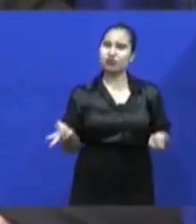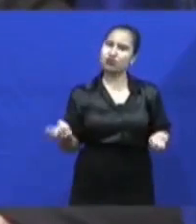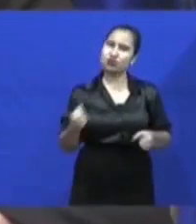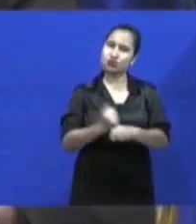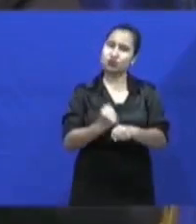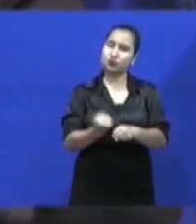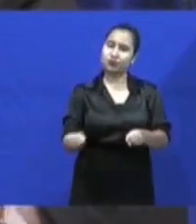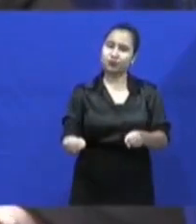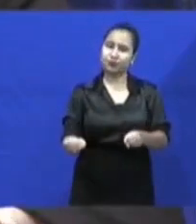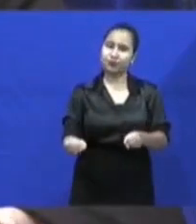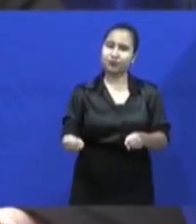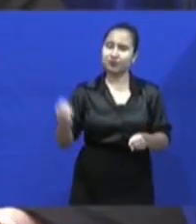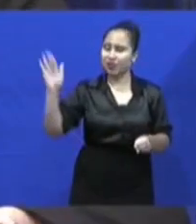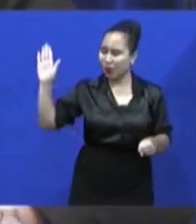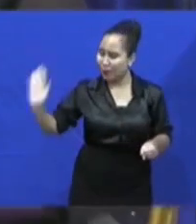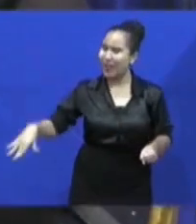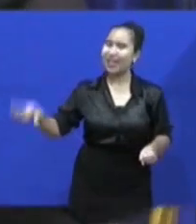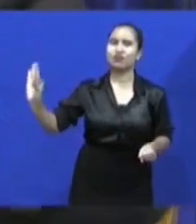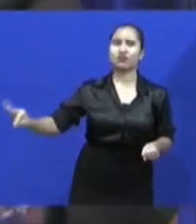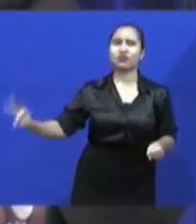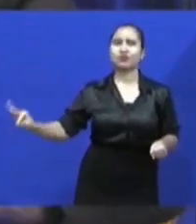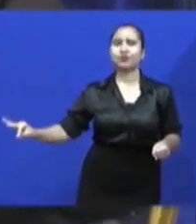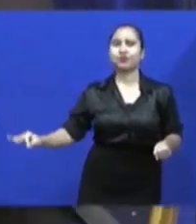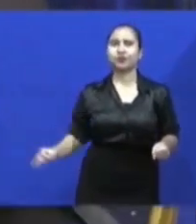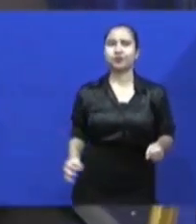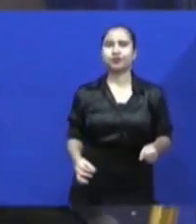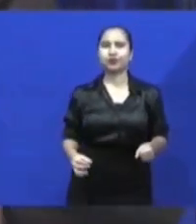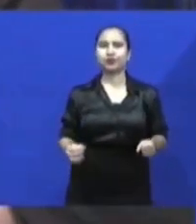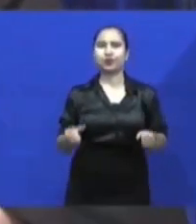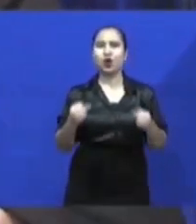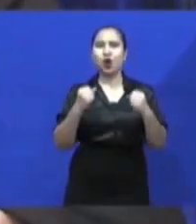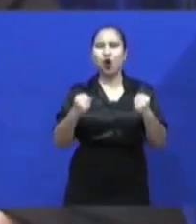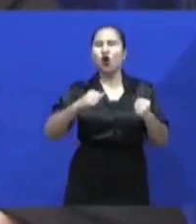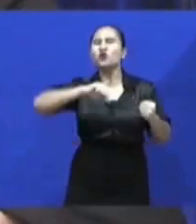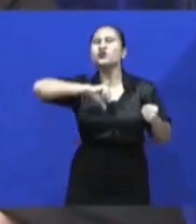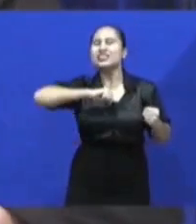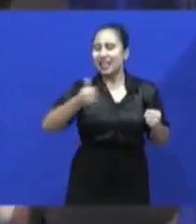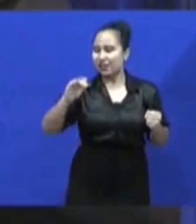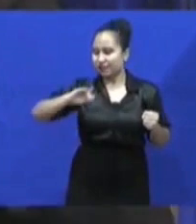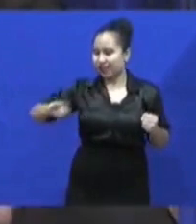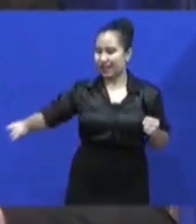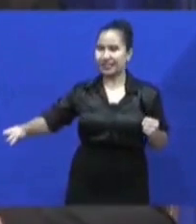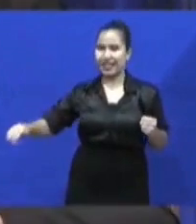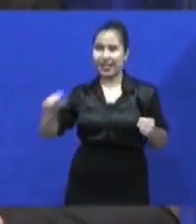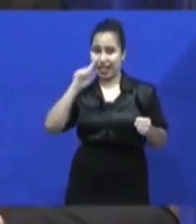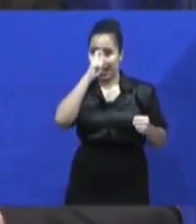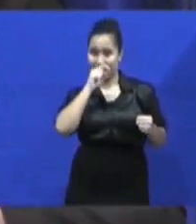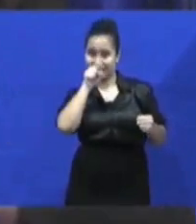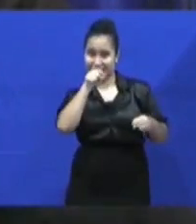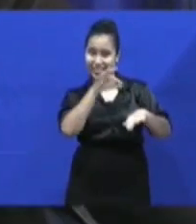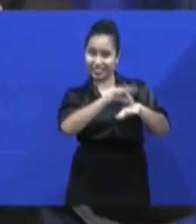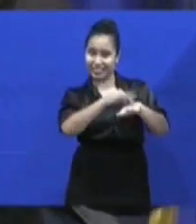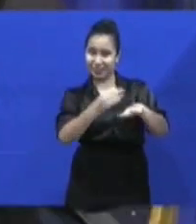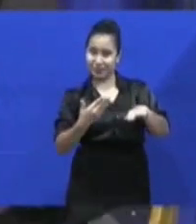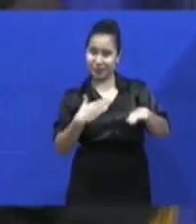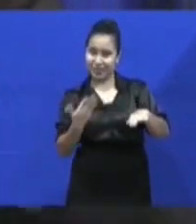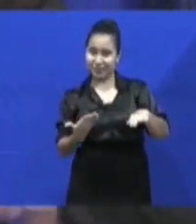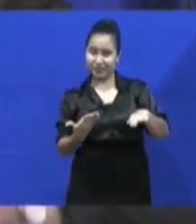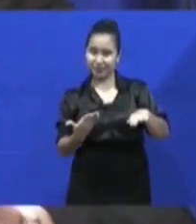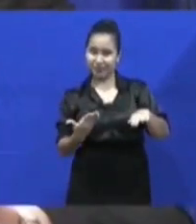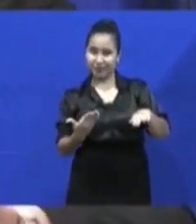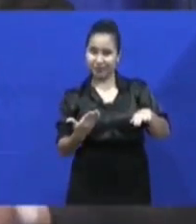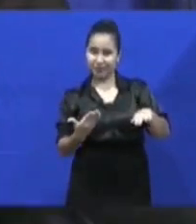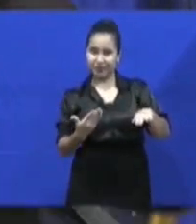Volksgezondheid, gisteren aan tijdens de dagelijkse persconferentie van de overheid. Ondanks de ziekenhuizen equipped